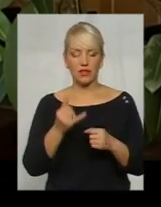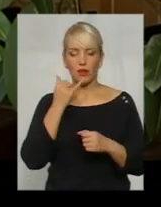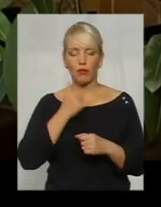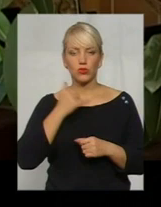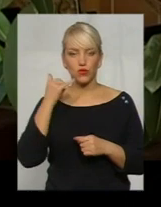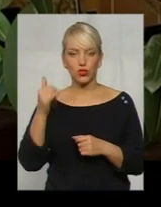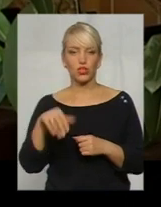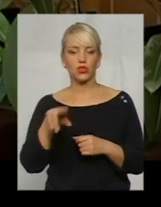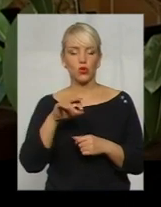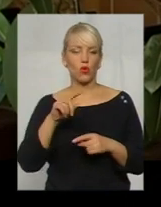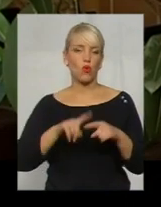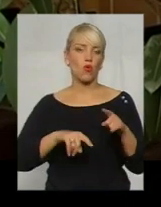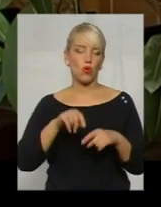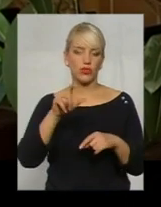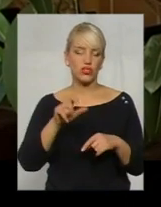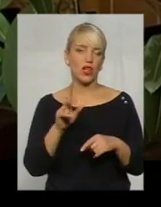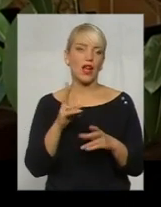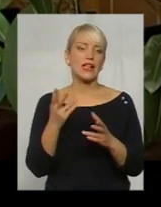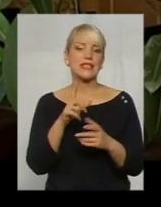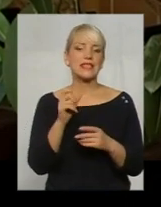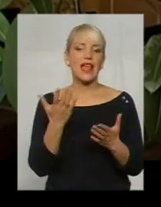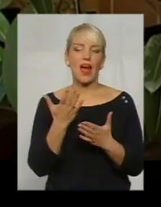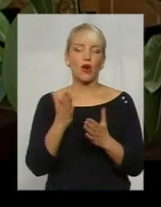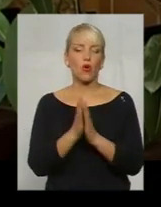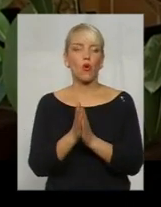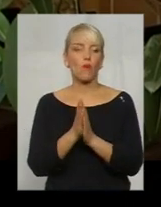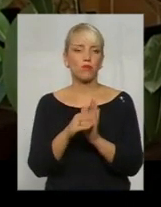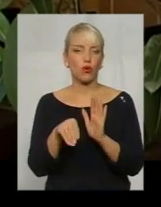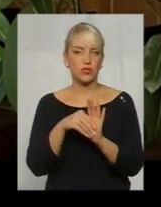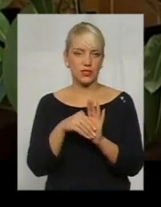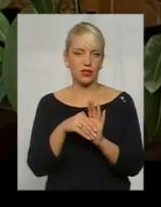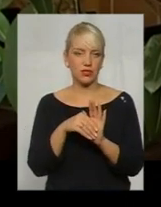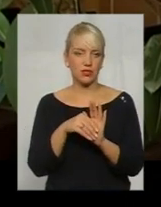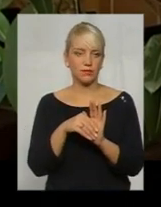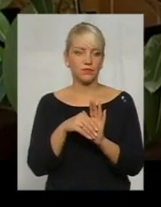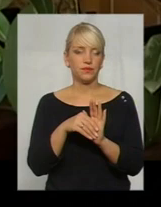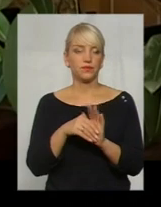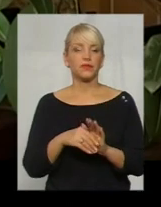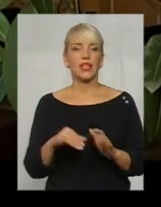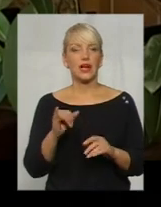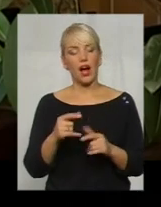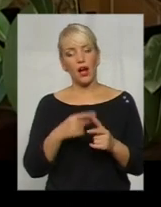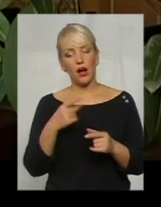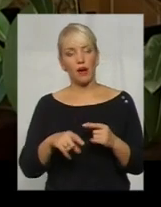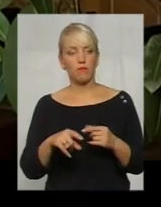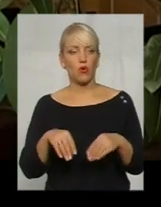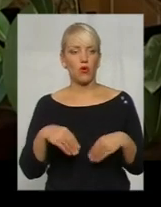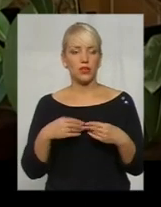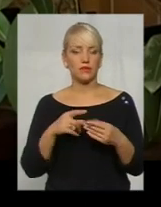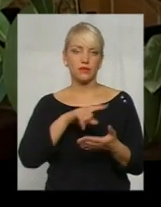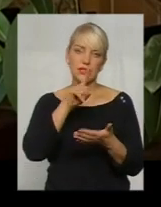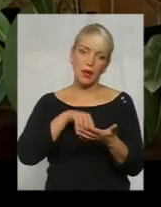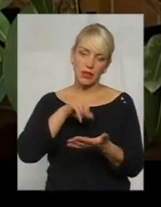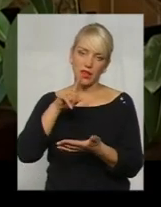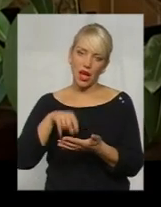перетелефонувати тому родичу, за якого, як би, просять, і, ну, якби, зробити якусь дію. Або задавати, і починати